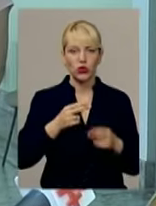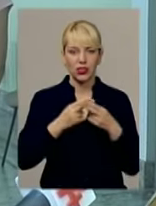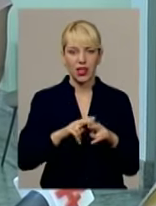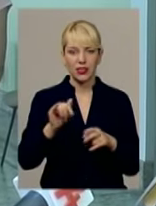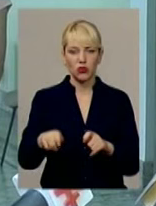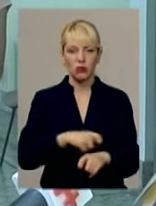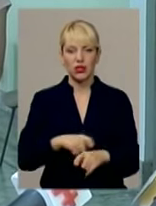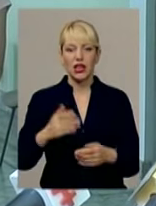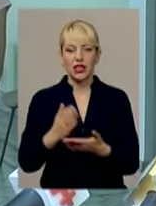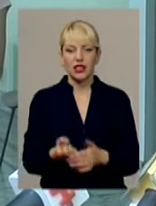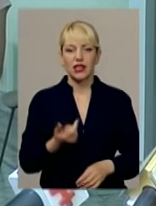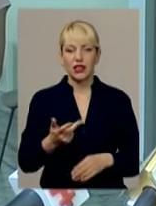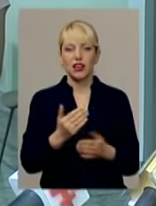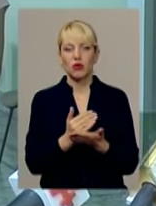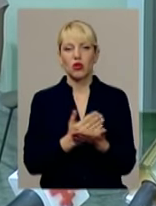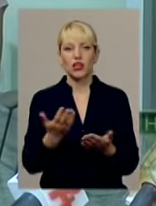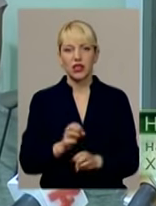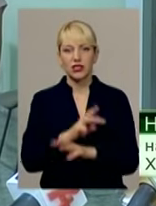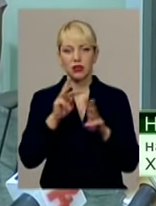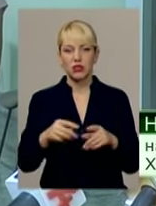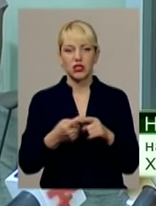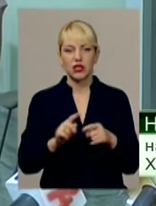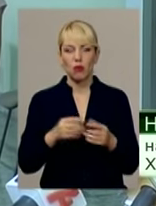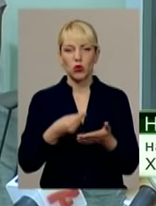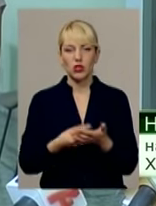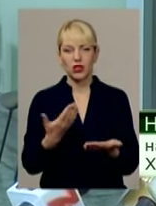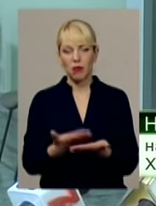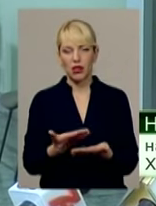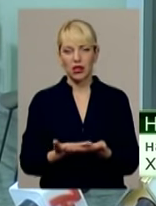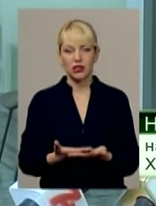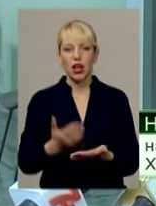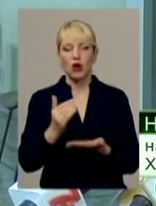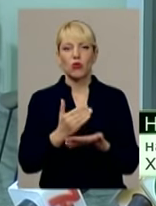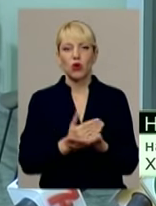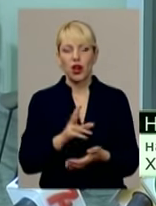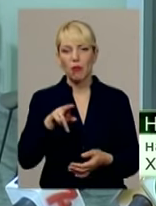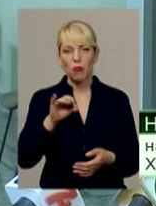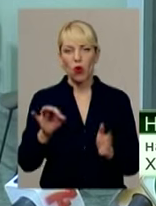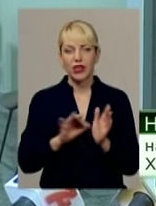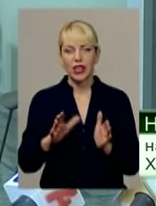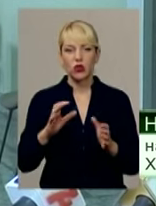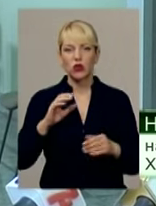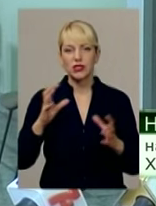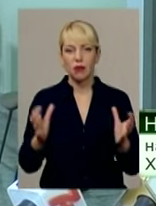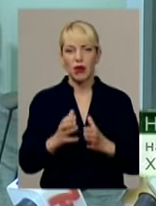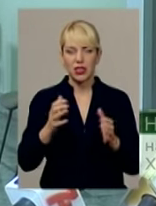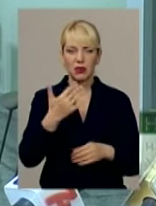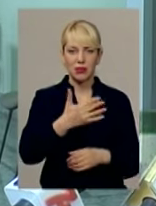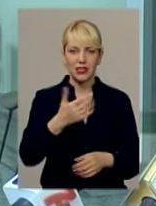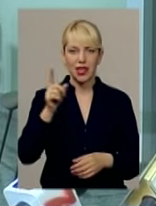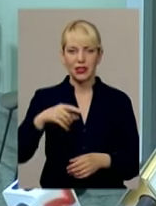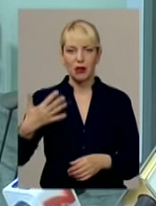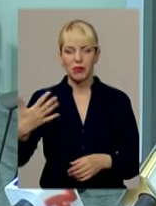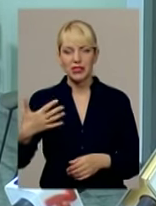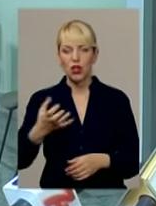Є кілька програм, які забезпечують цим бюджетом. Наприклад, програми енергозбереження 50 на 50, утеплення